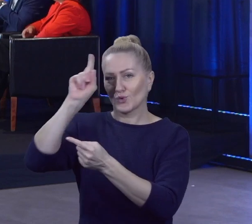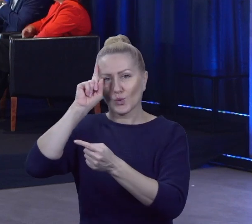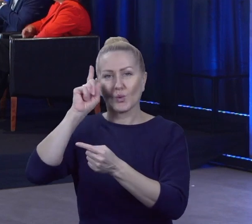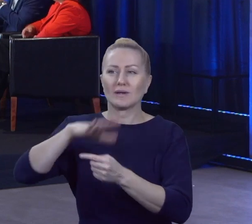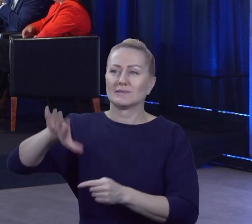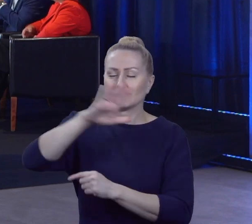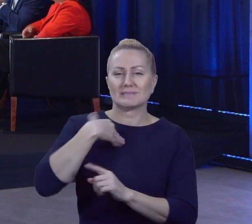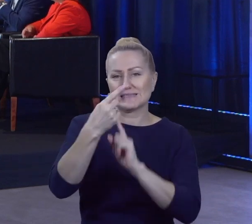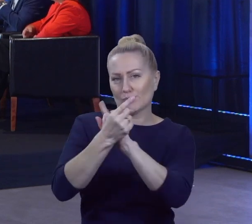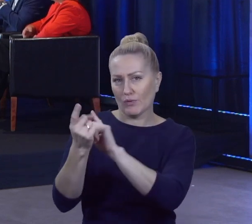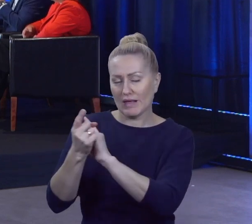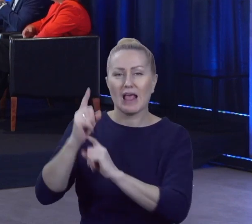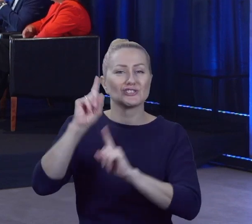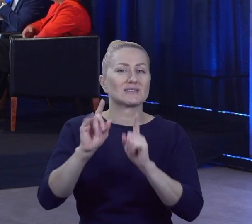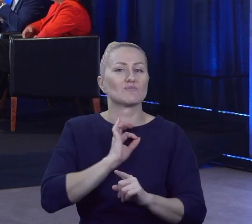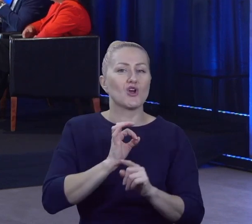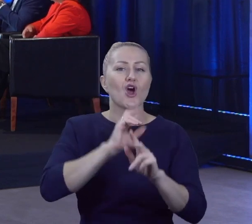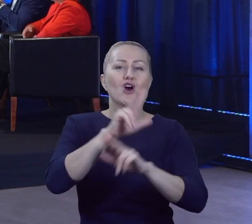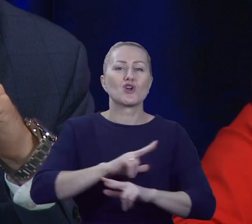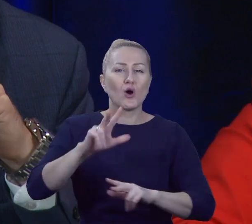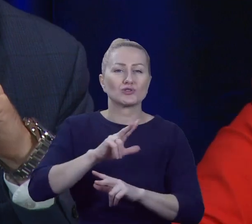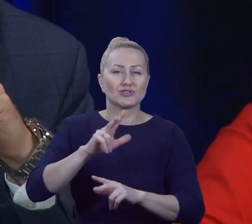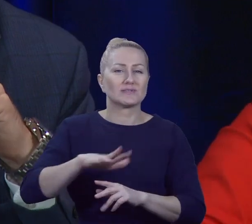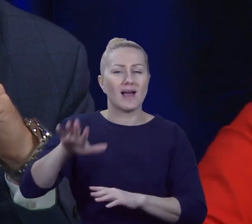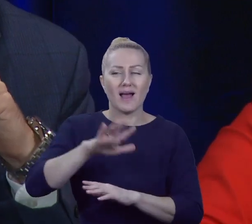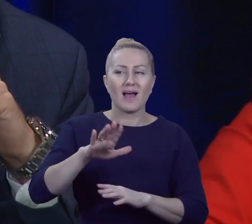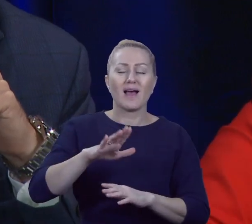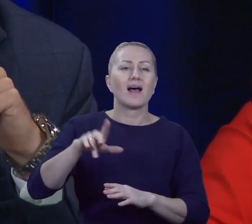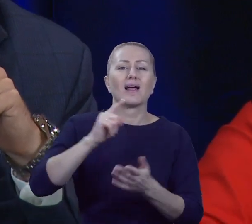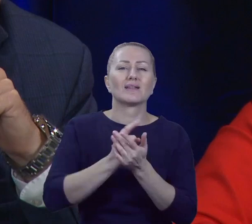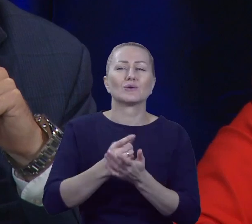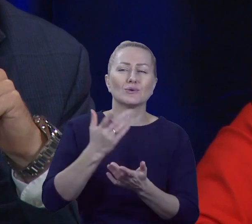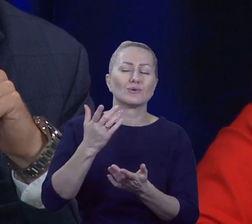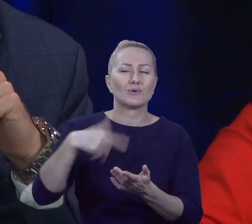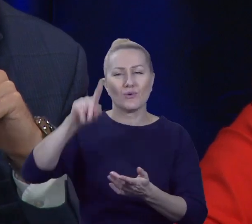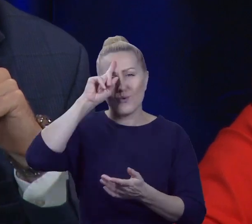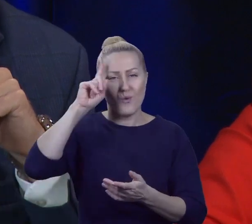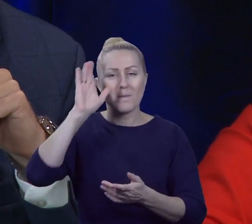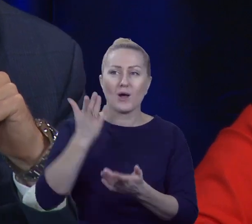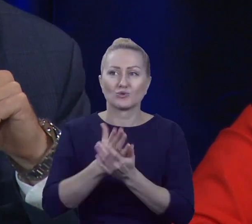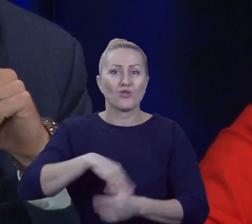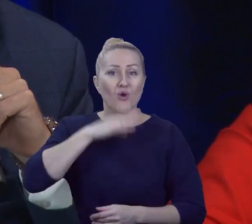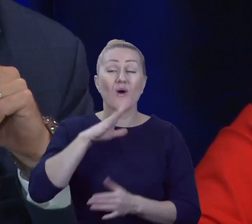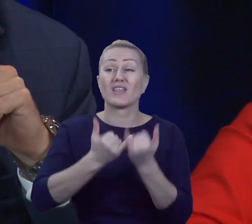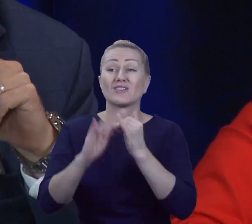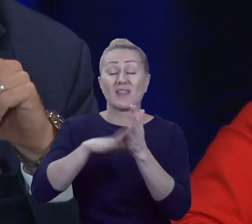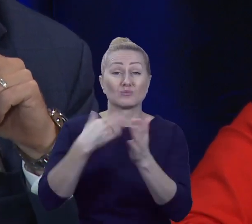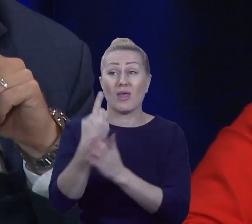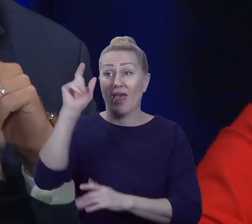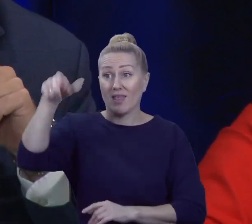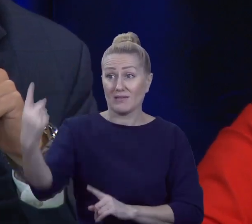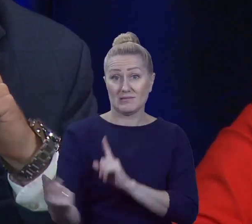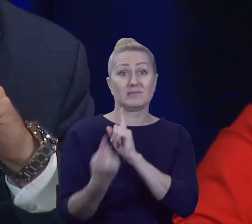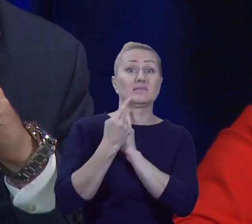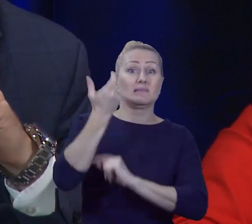Nawet powiem szczerze, że nieraz moja rodzina ma nie mieszkańców, tylko mnie dość, bo jak jedna osoba się przełamie i podejdzie w sklepie i chce porozmawiać, to